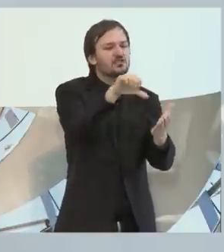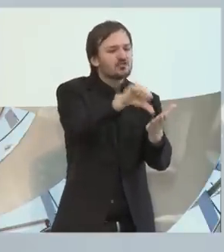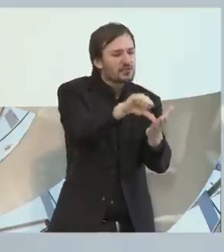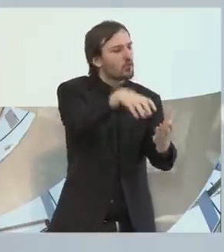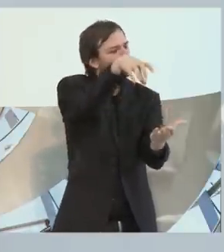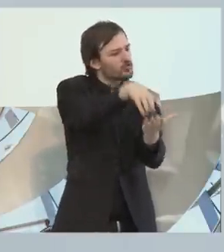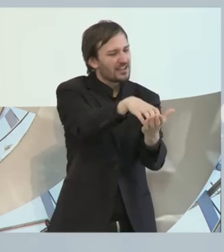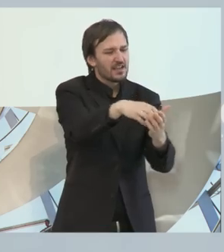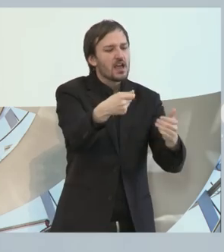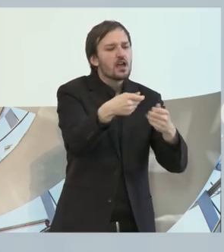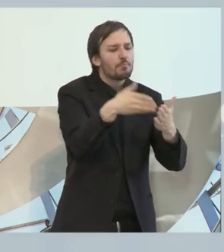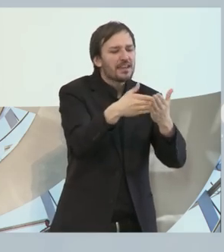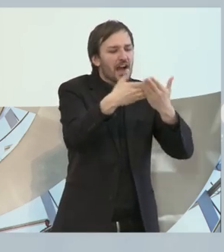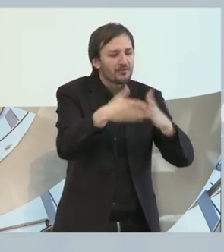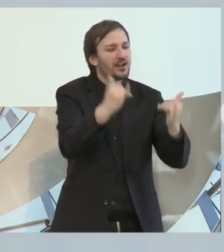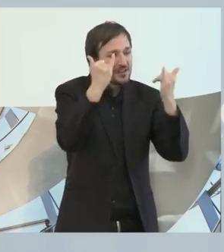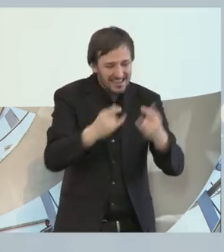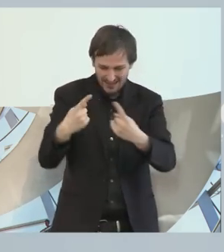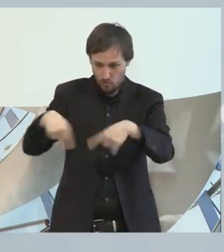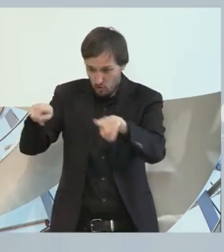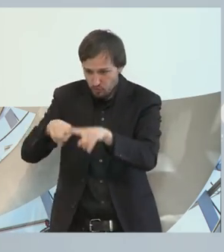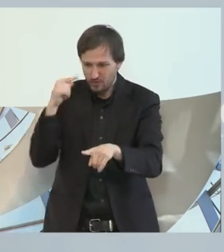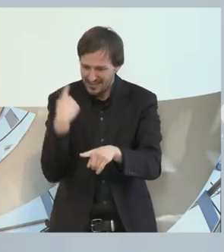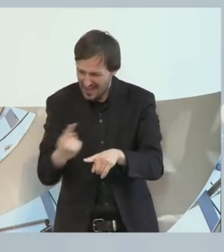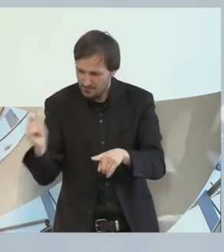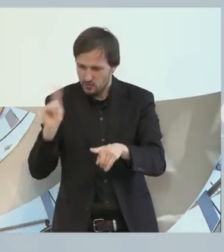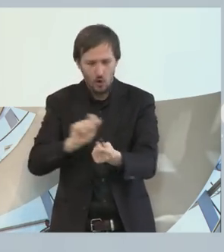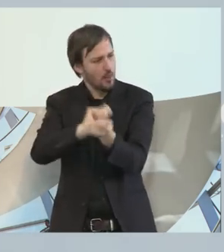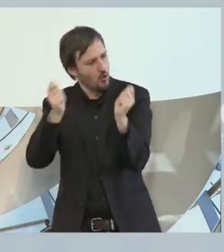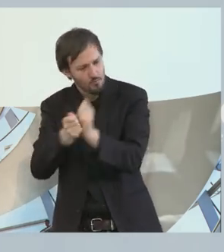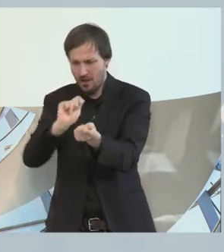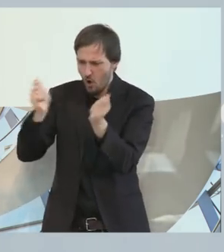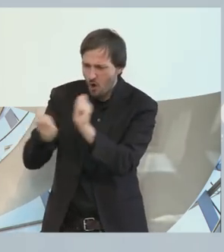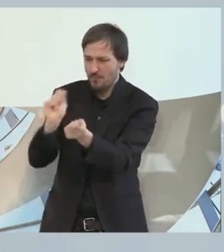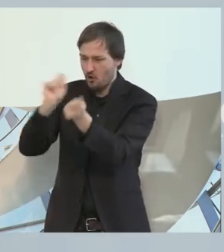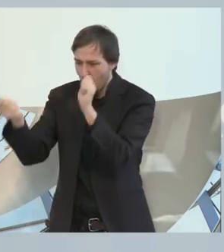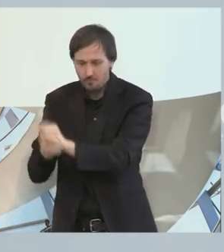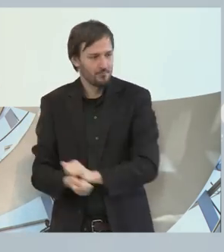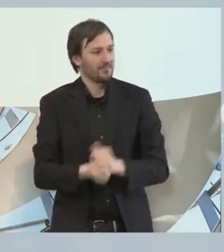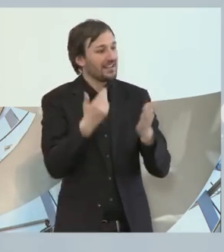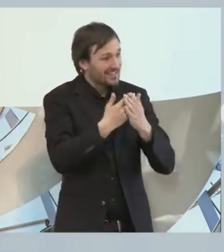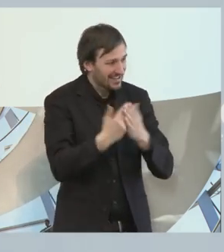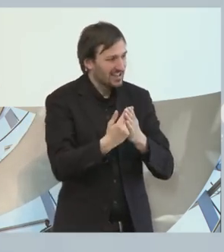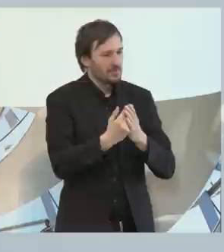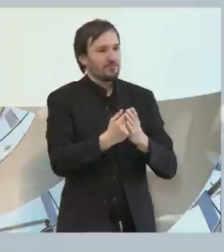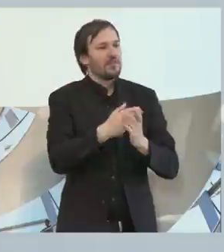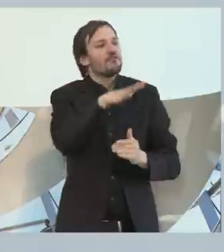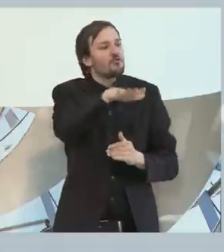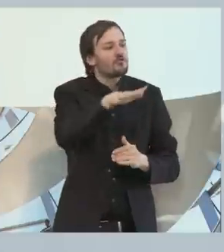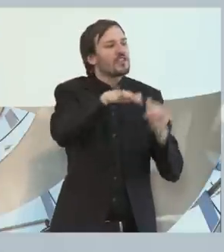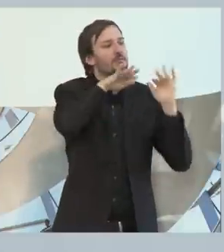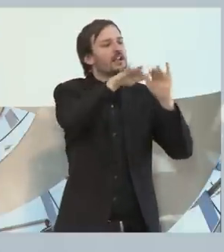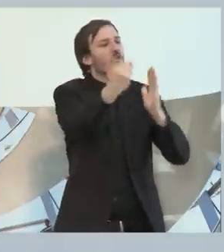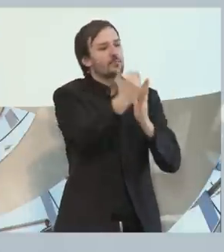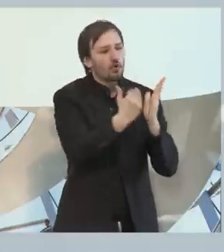Bundesländer, jetzt auch von den Kommunen, umgesetzt würde. Es wäre hilfreich, wenn das von uns miteinander geplante 15-Milliarden